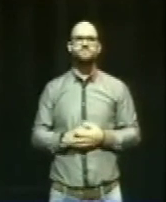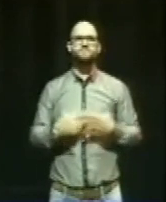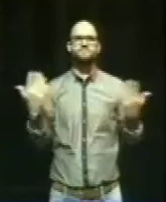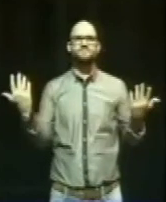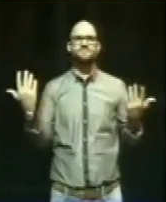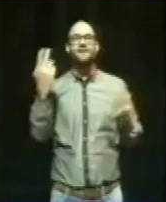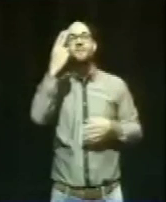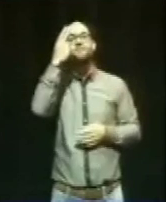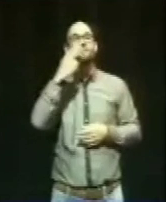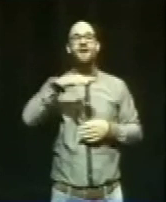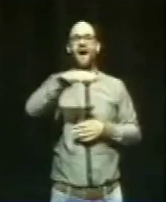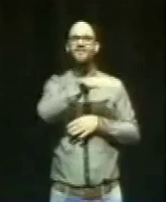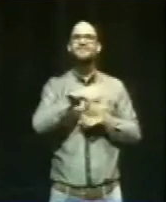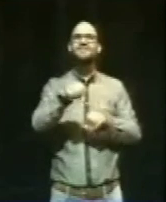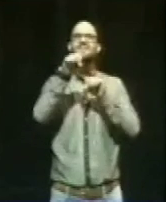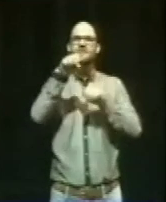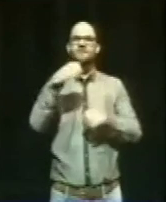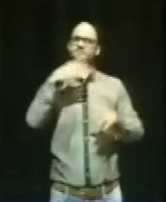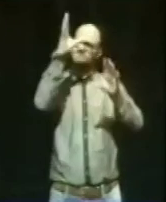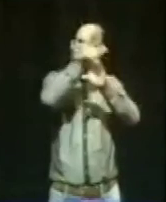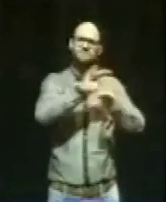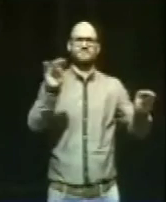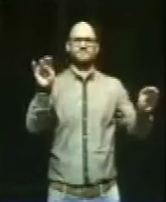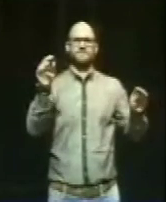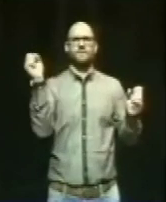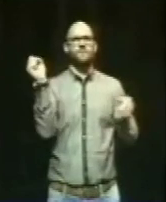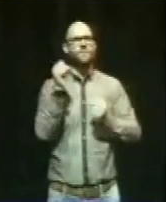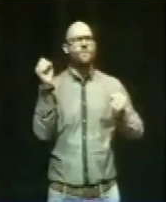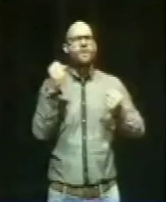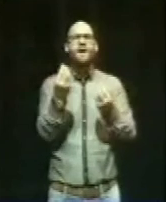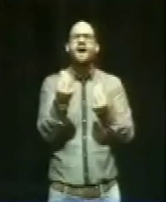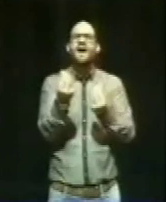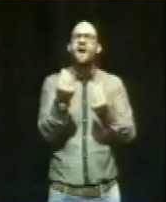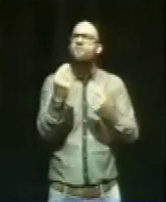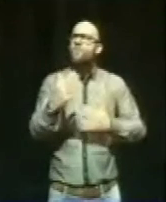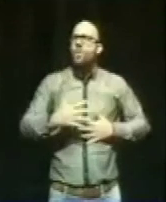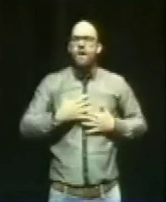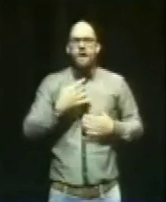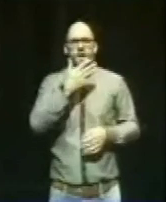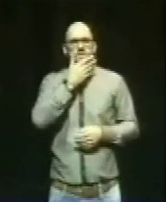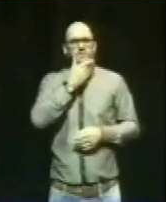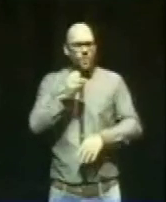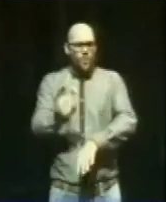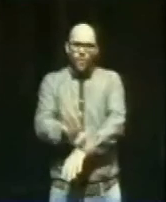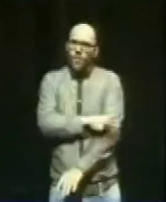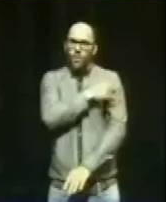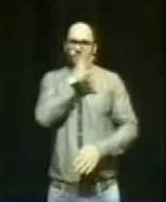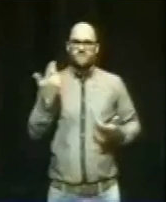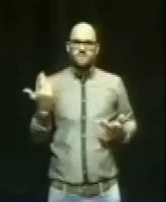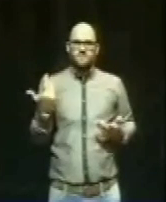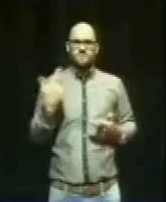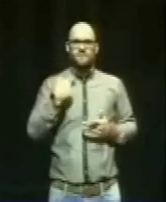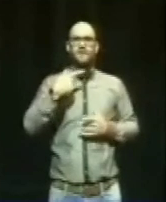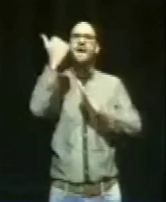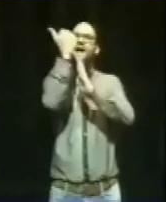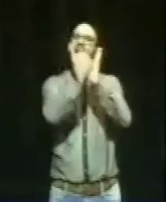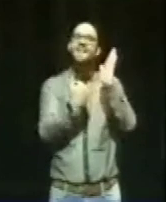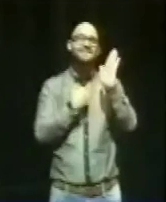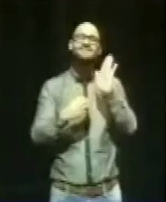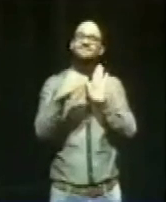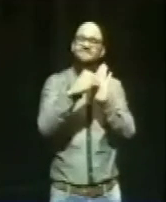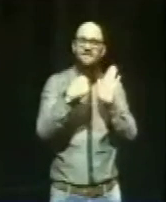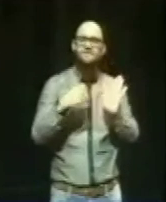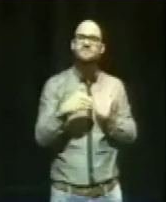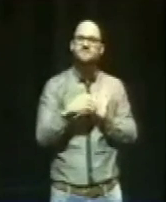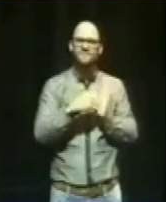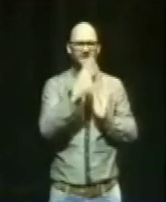Piraten, es ist ein verdammt gutes Gefühl, auf einer Liste zu kandidieren mit einem Landesverband, der so in dieser Art immer wieder